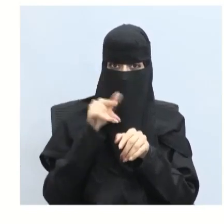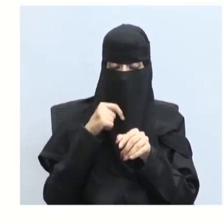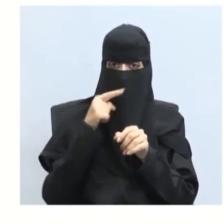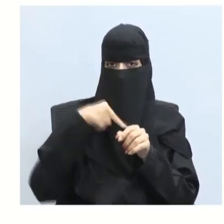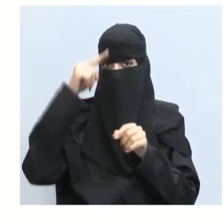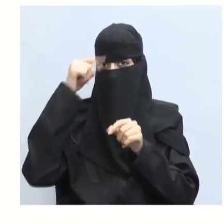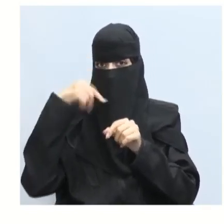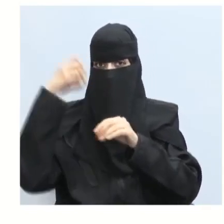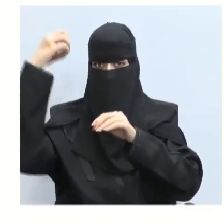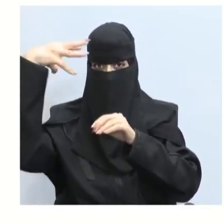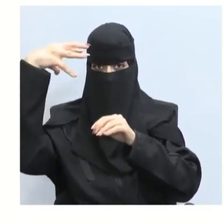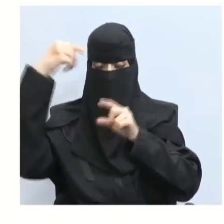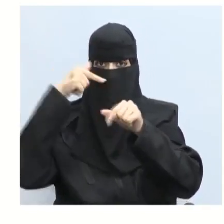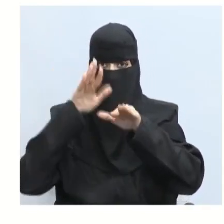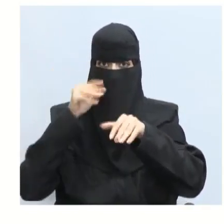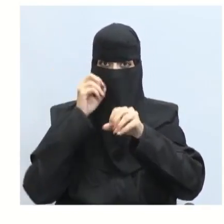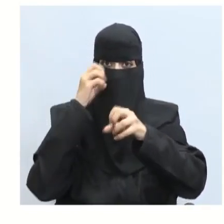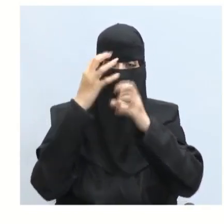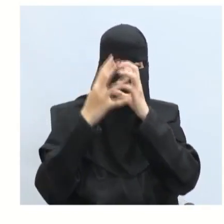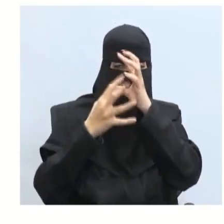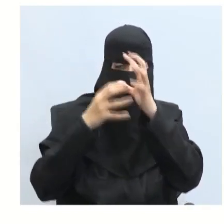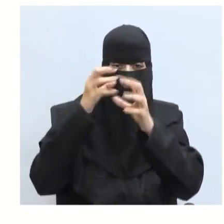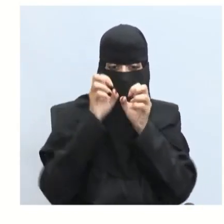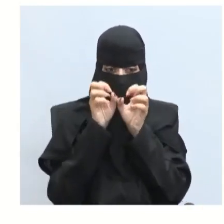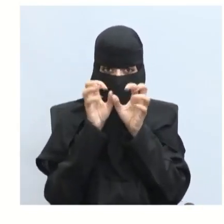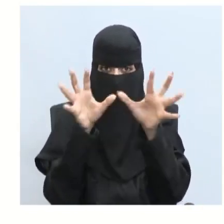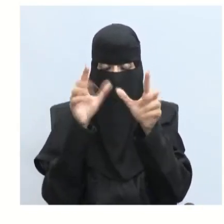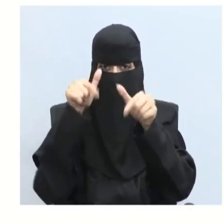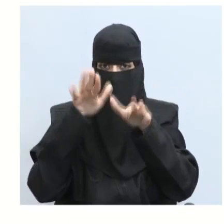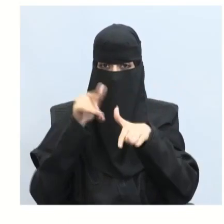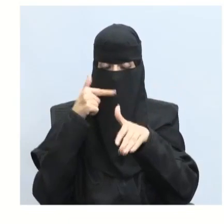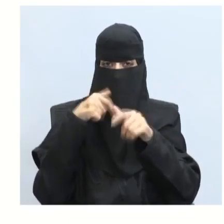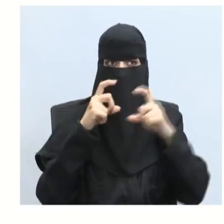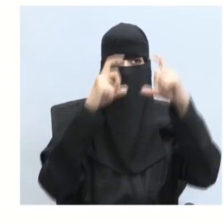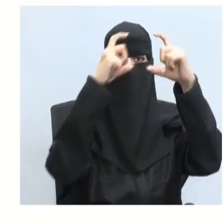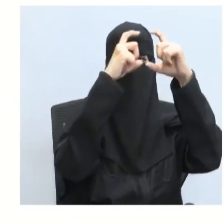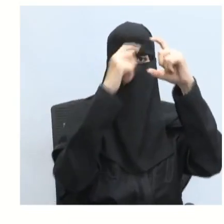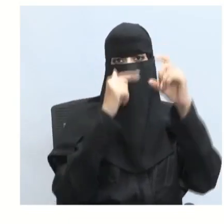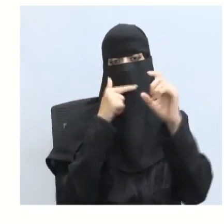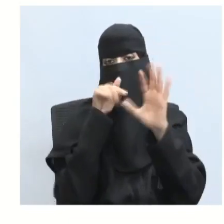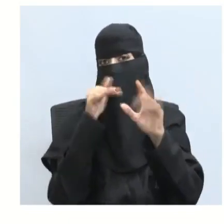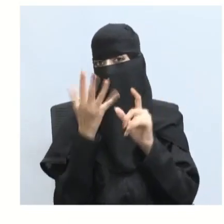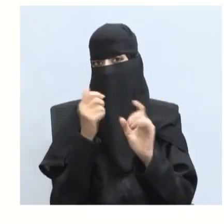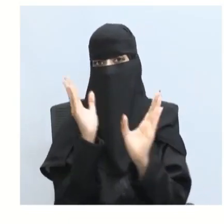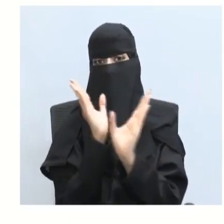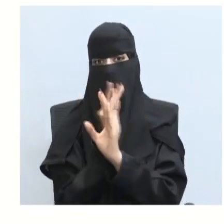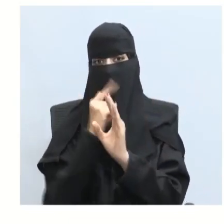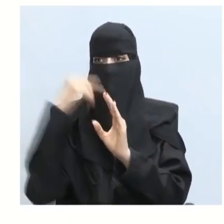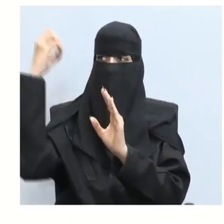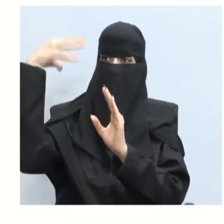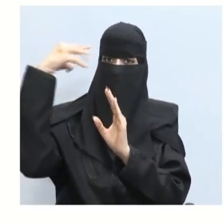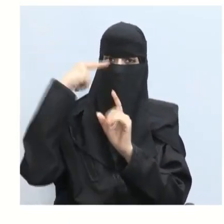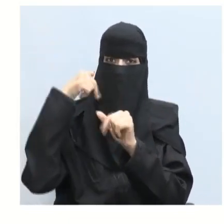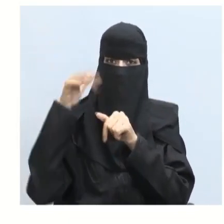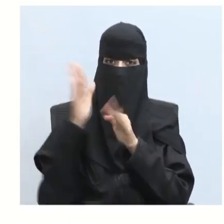ذاته أما المصدر المستضيئ يصدر الضوء عن طريق انعكاس الضوء عنه إذن المصادر